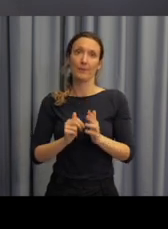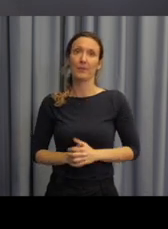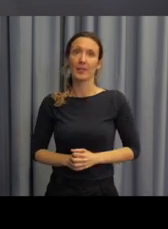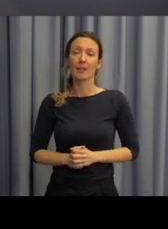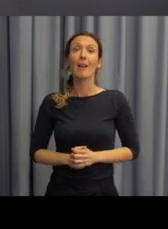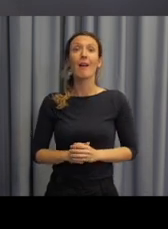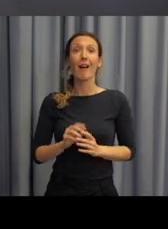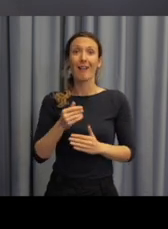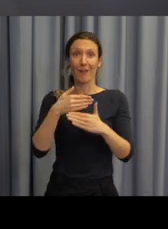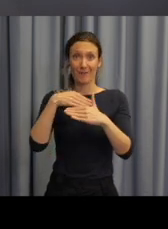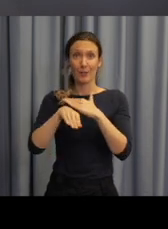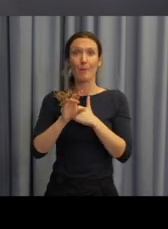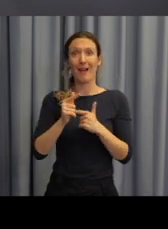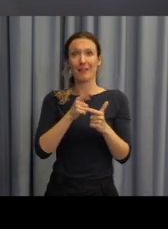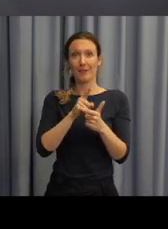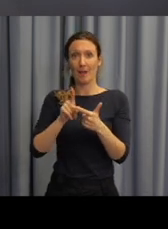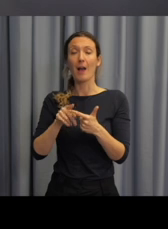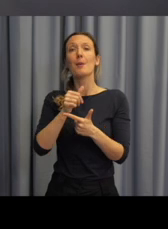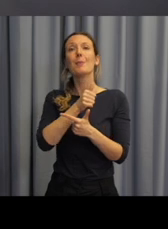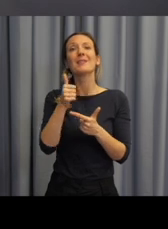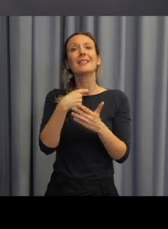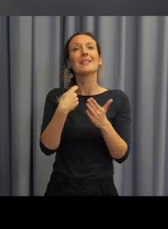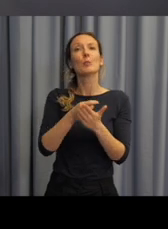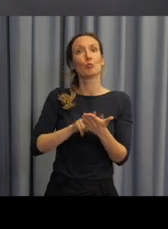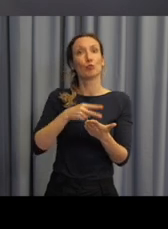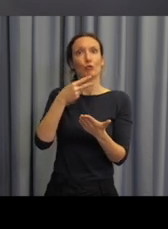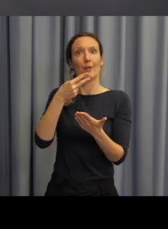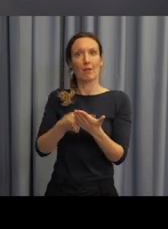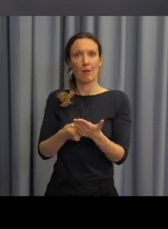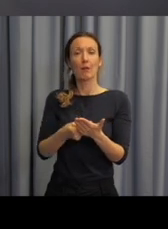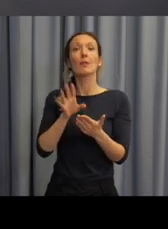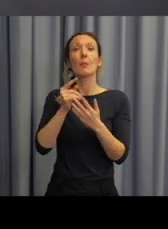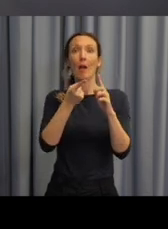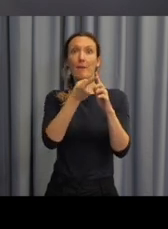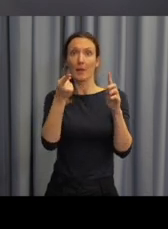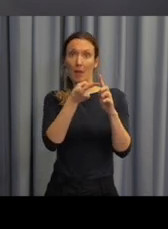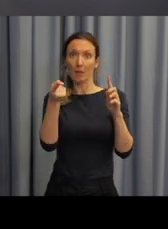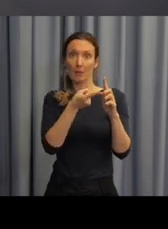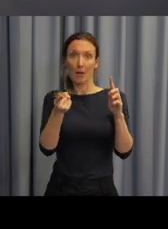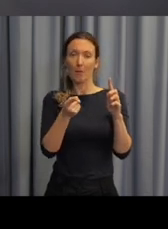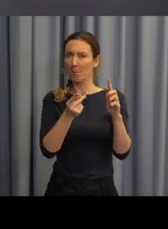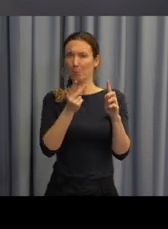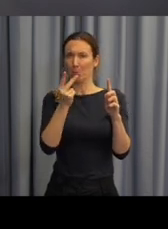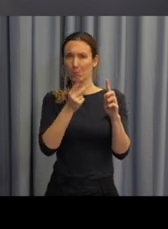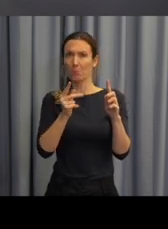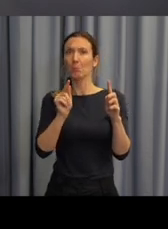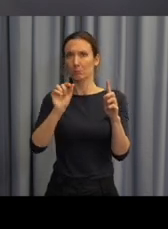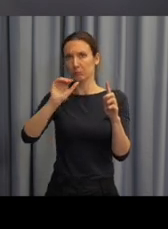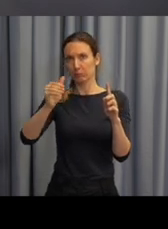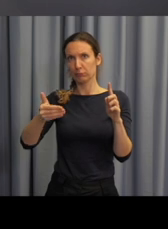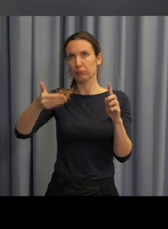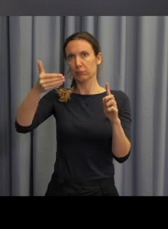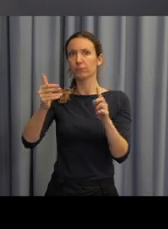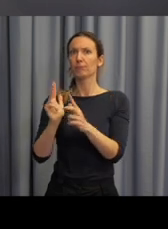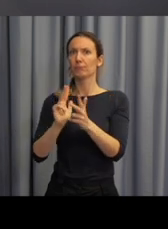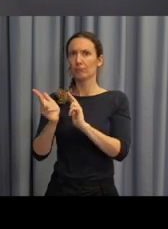odkazují na dva typy videí. Jedno jsou překladová videa, to jsou ta videa, na která si můžete spustit QR kódy,